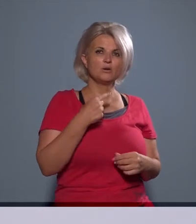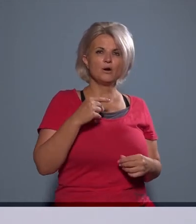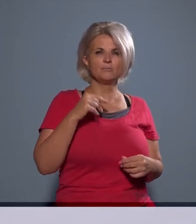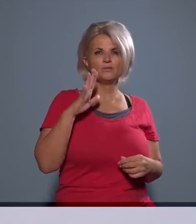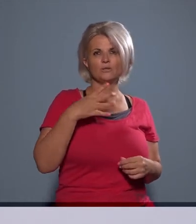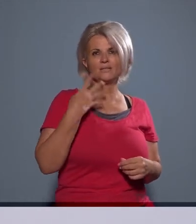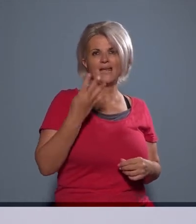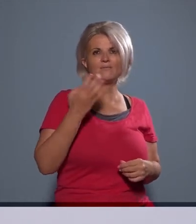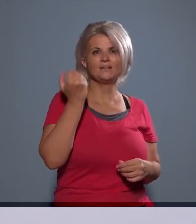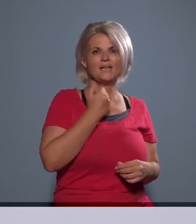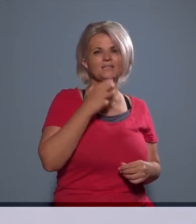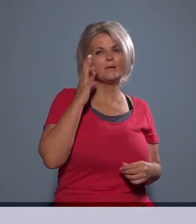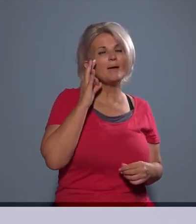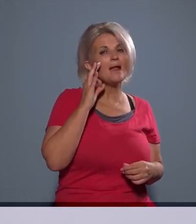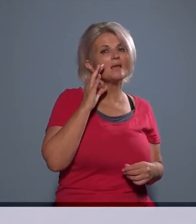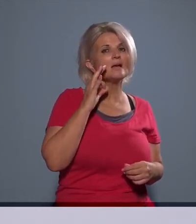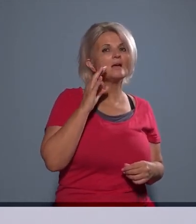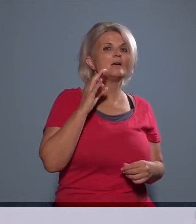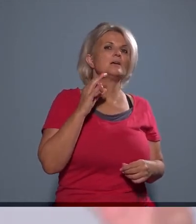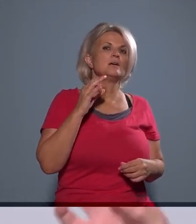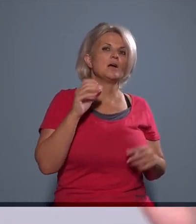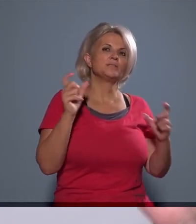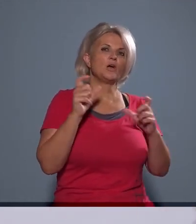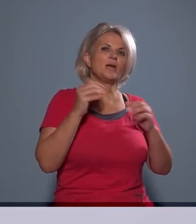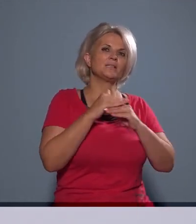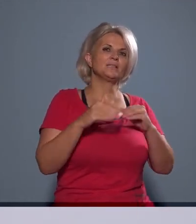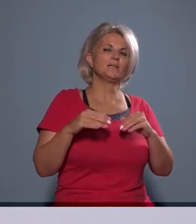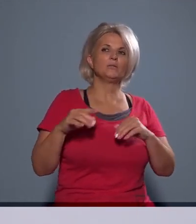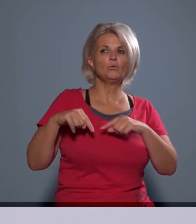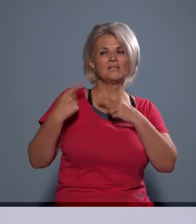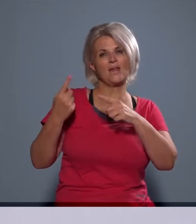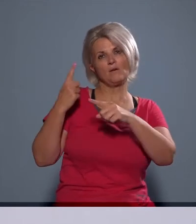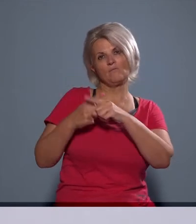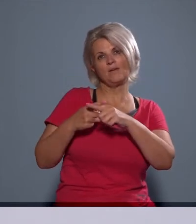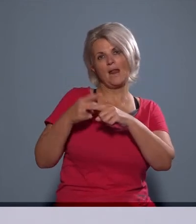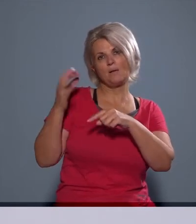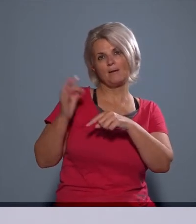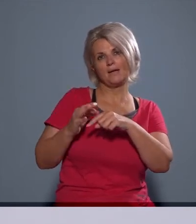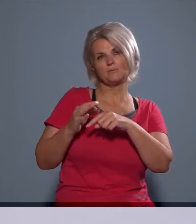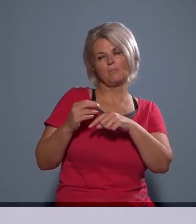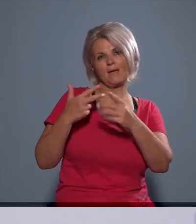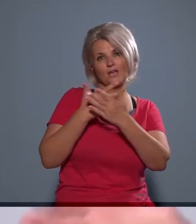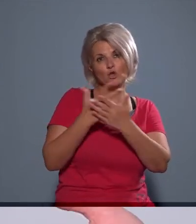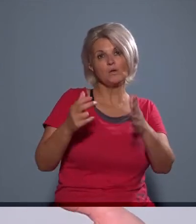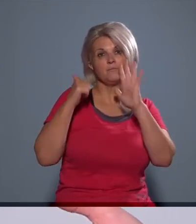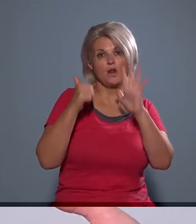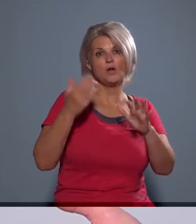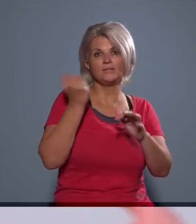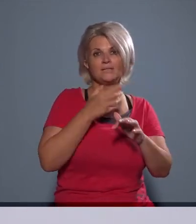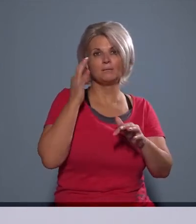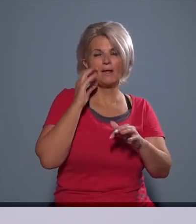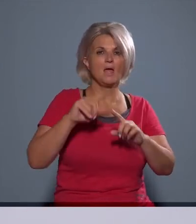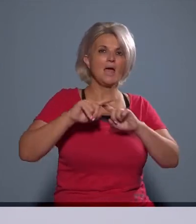decibeles zajszintet tapasztaljuk, és abban a fél percben, vagy még rövidebben pedig van 86 decibel, hát az átlaga